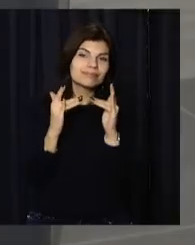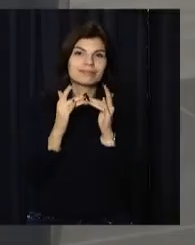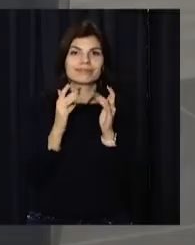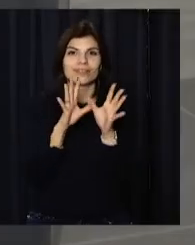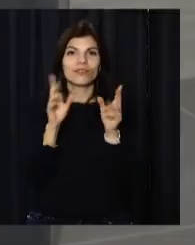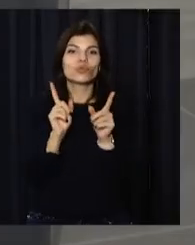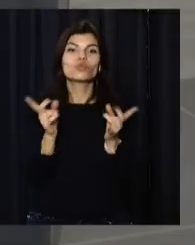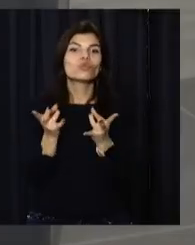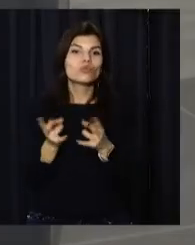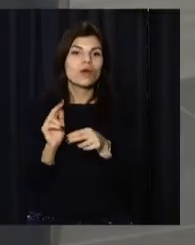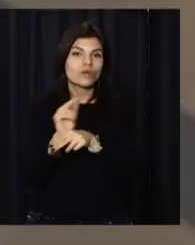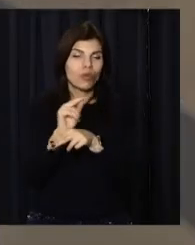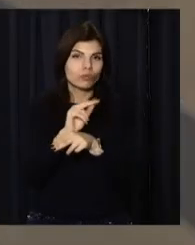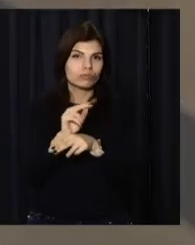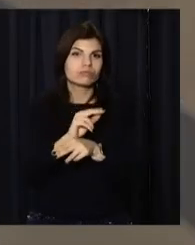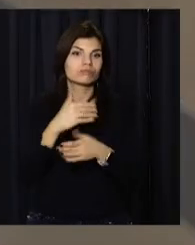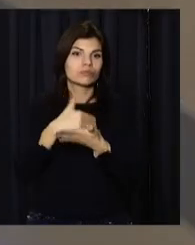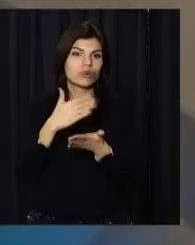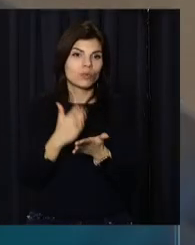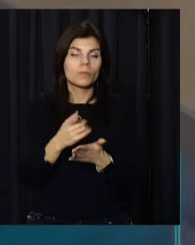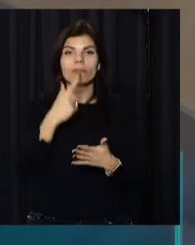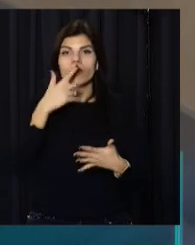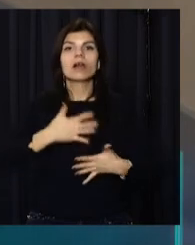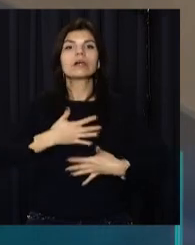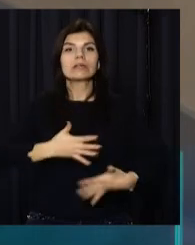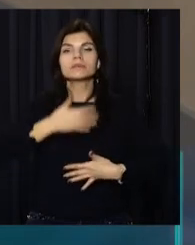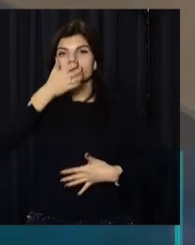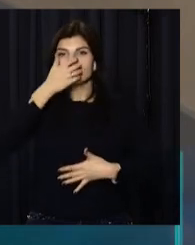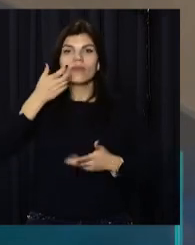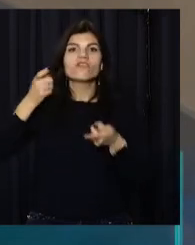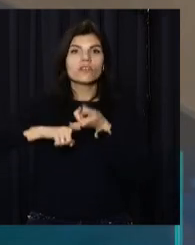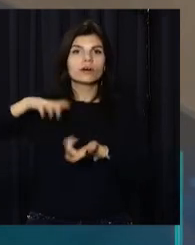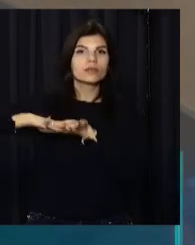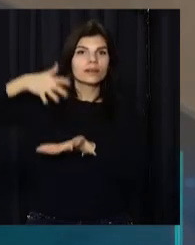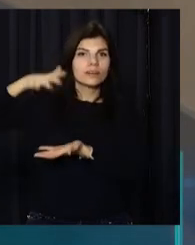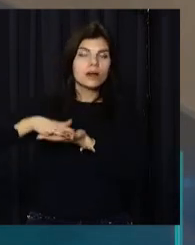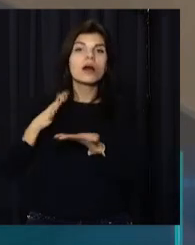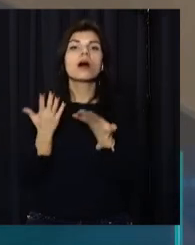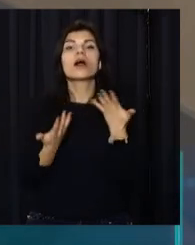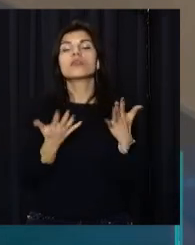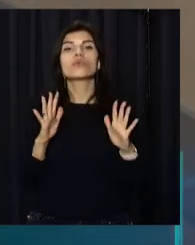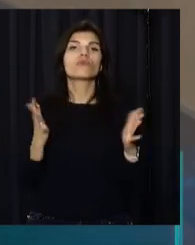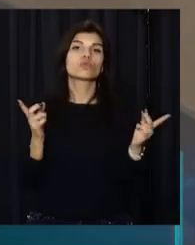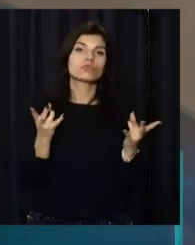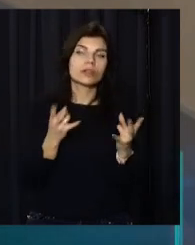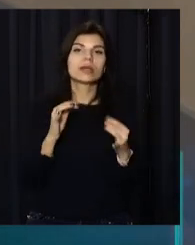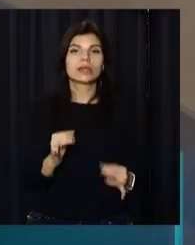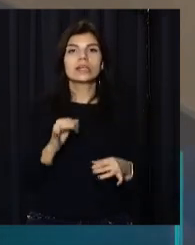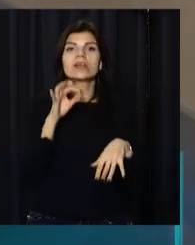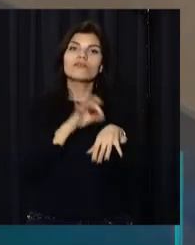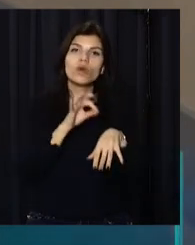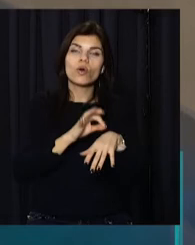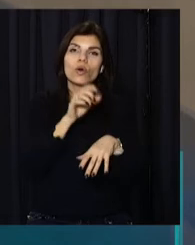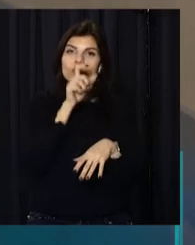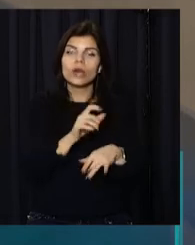необхідне для лікування хворих. Це кисневі концентратори, які вкрай необхідні наразі і для терапевтичних хворих,